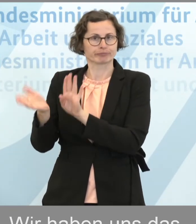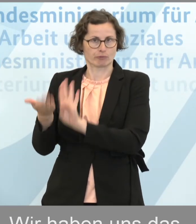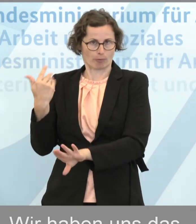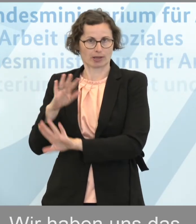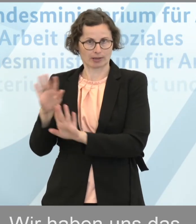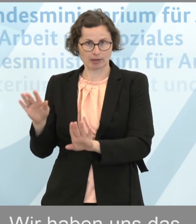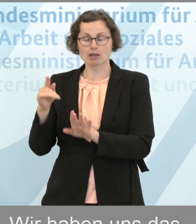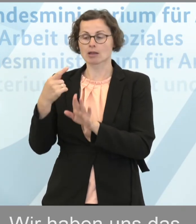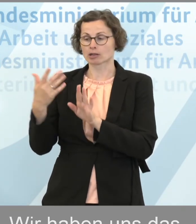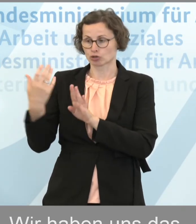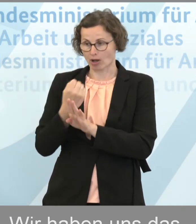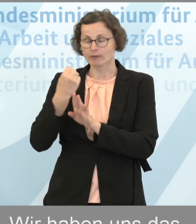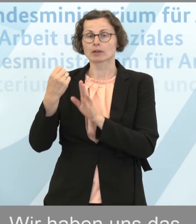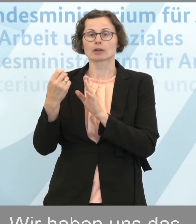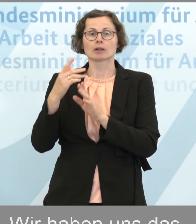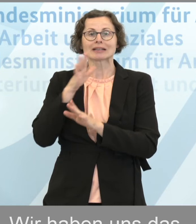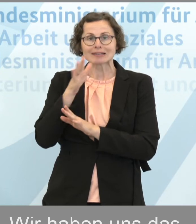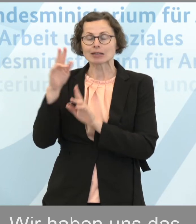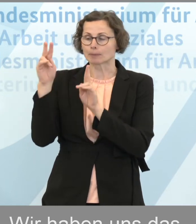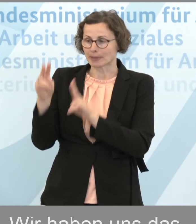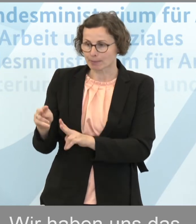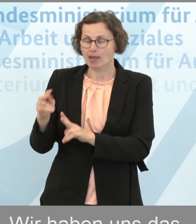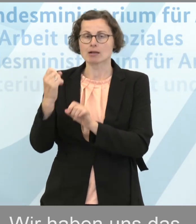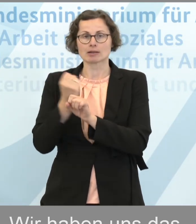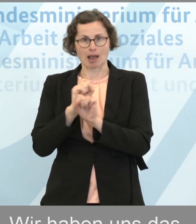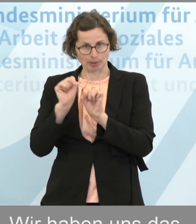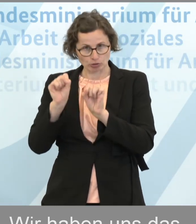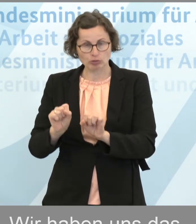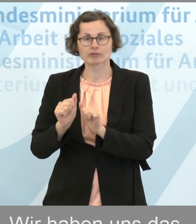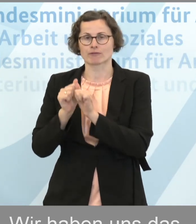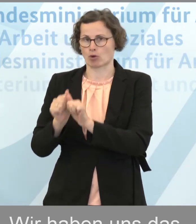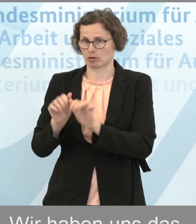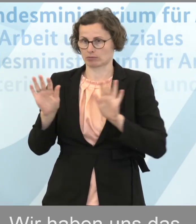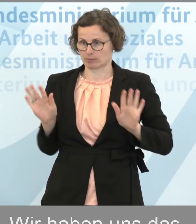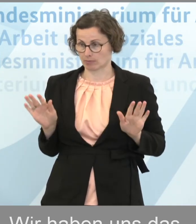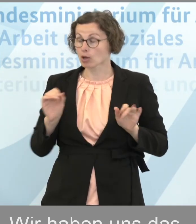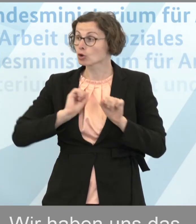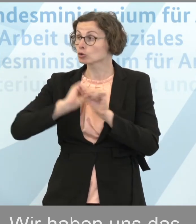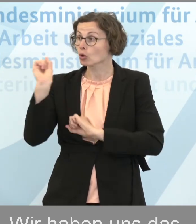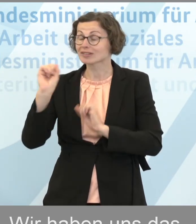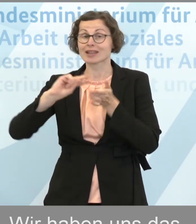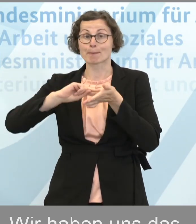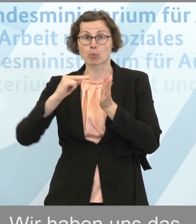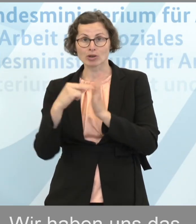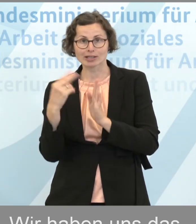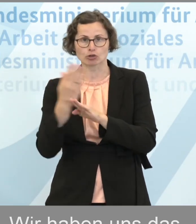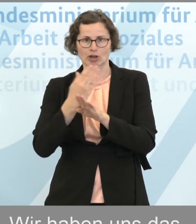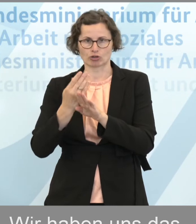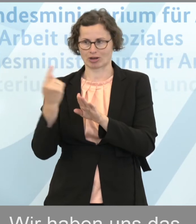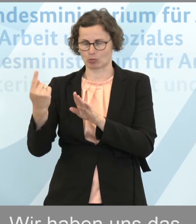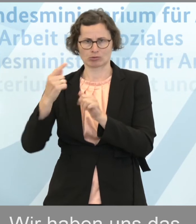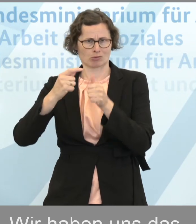sind Wege gefunden worden, Risiken zu minimieren, Arbeitsschutz auch einzuhalten. Die politische Entscheidung, die noch andere Gesichtspunkte